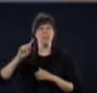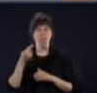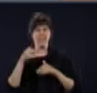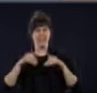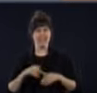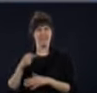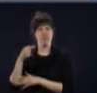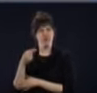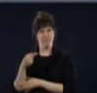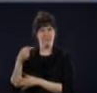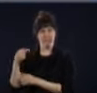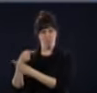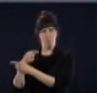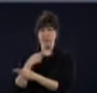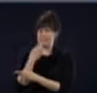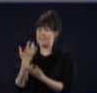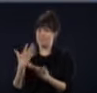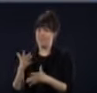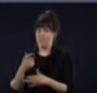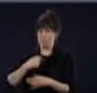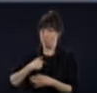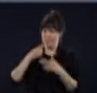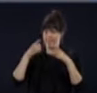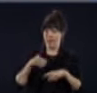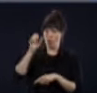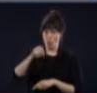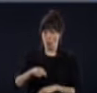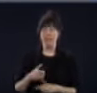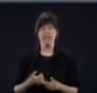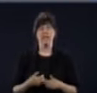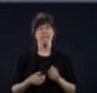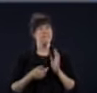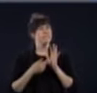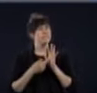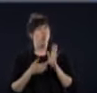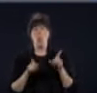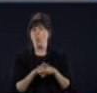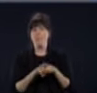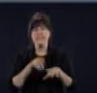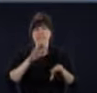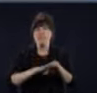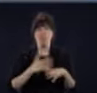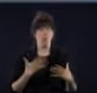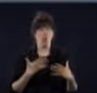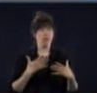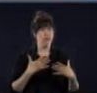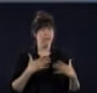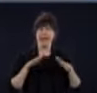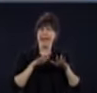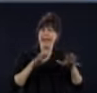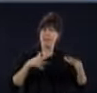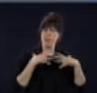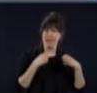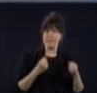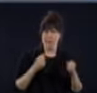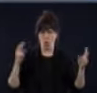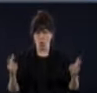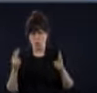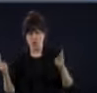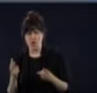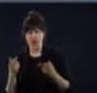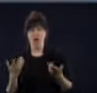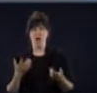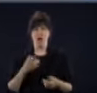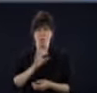que c'est de la même façon qu'on avait des travailleurs essentiels pour la question de santé, les urgences, les policiers, les